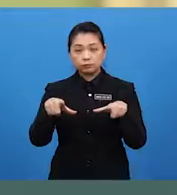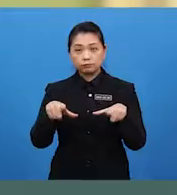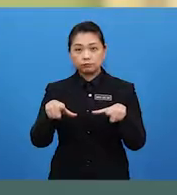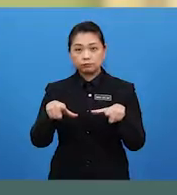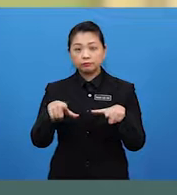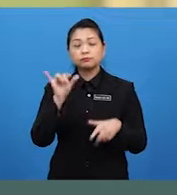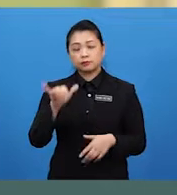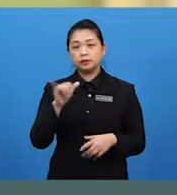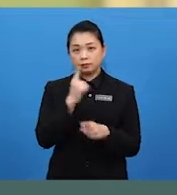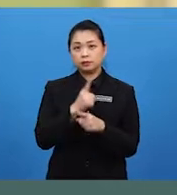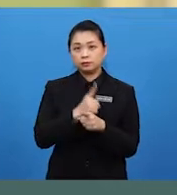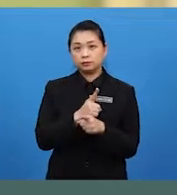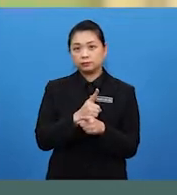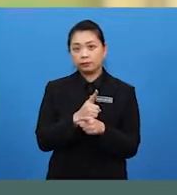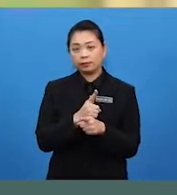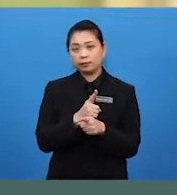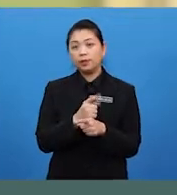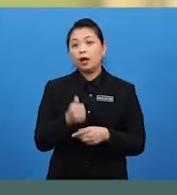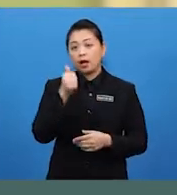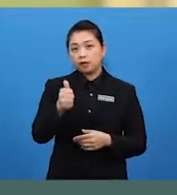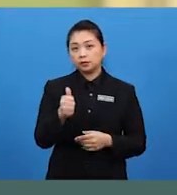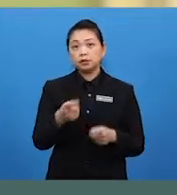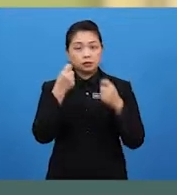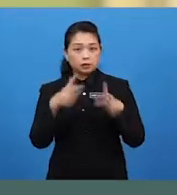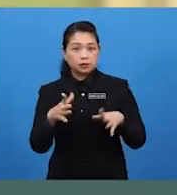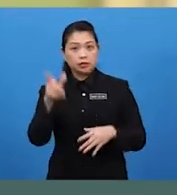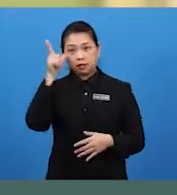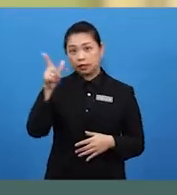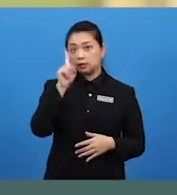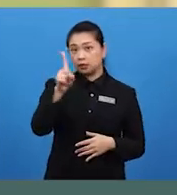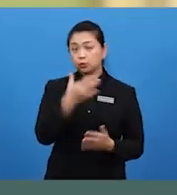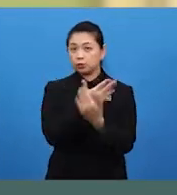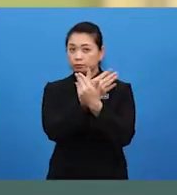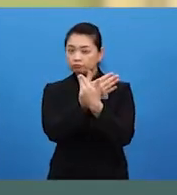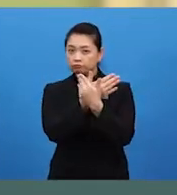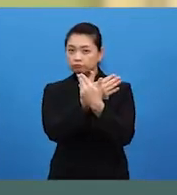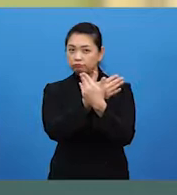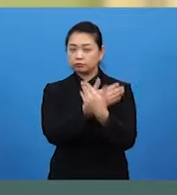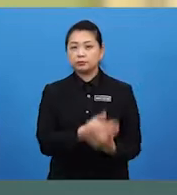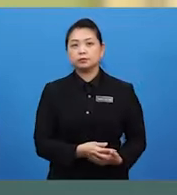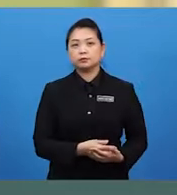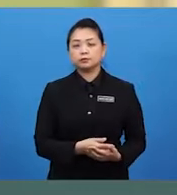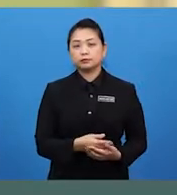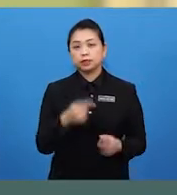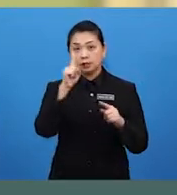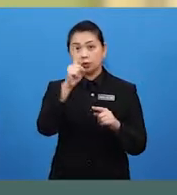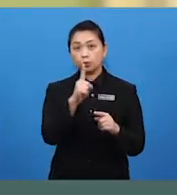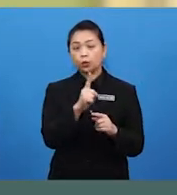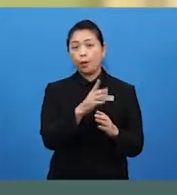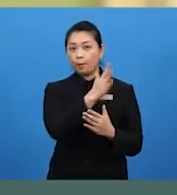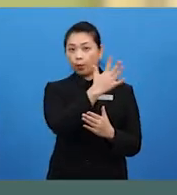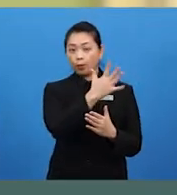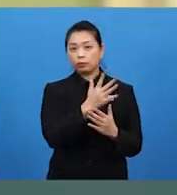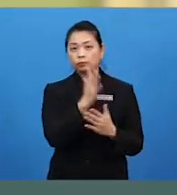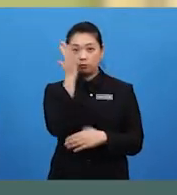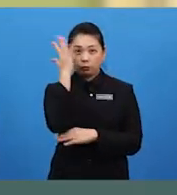Ya, betul. Anda telah perhatikan bahawa seekor rama-rama sedang terbang dari satu pokok bunga kepada